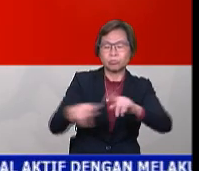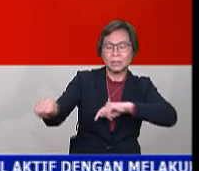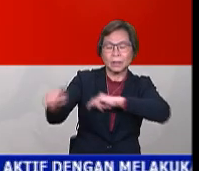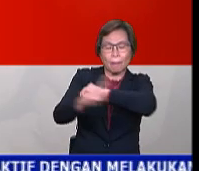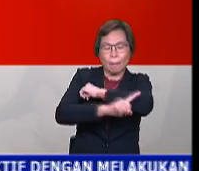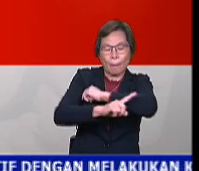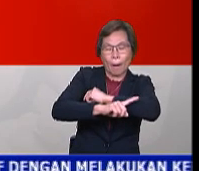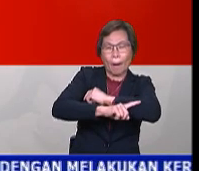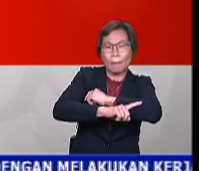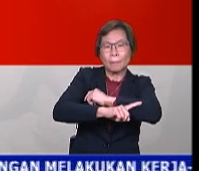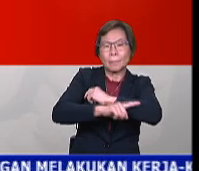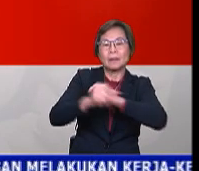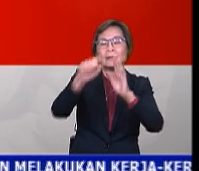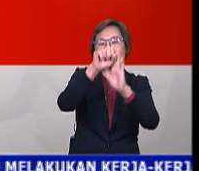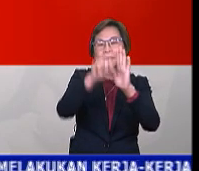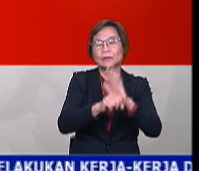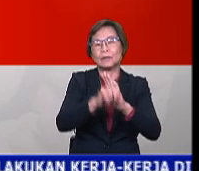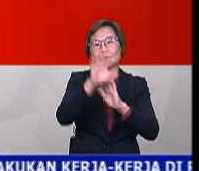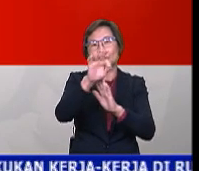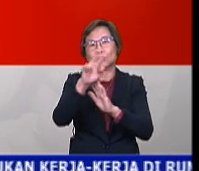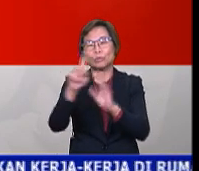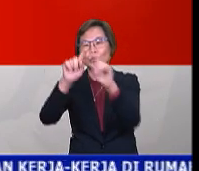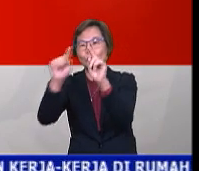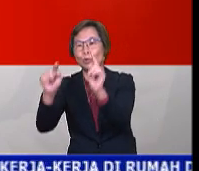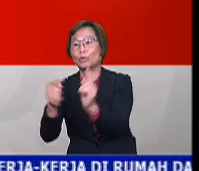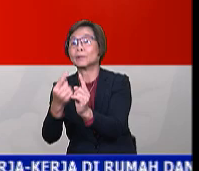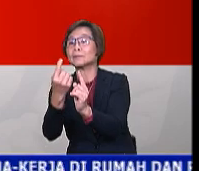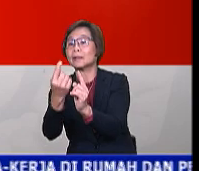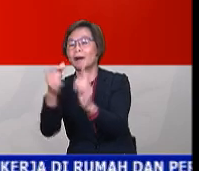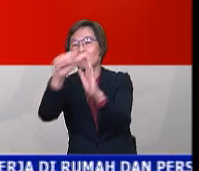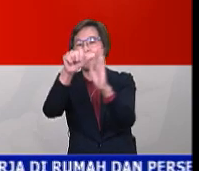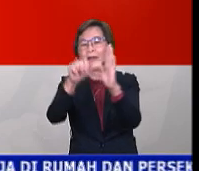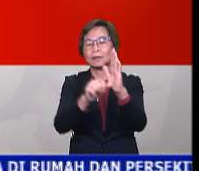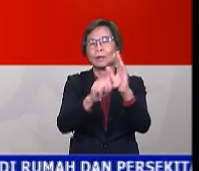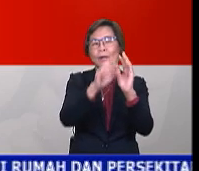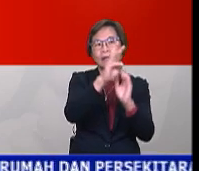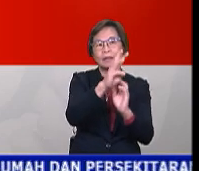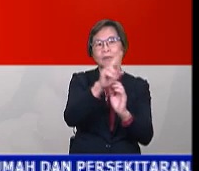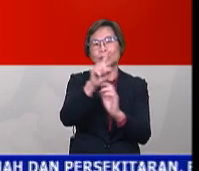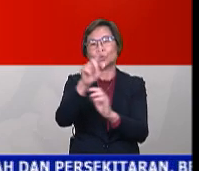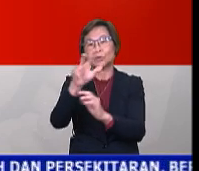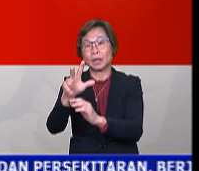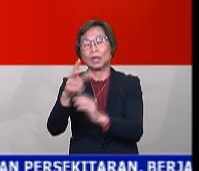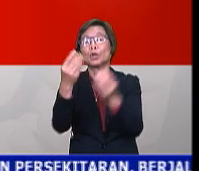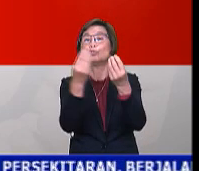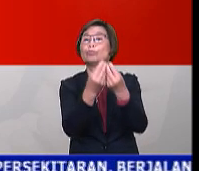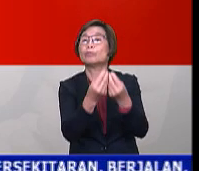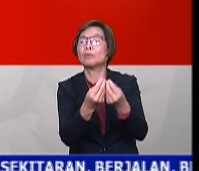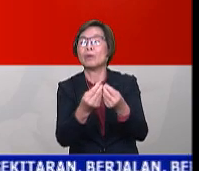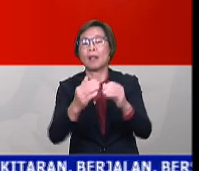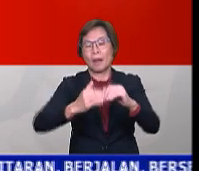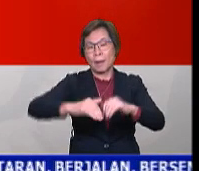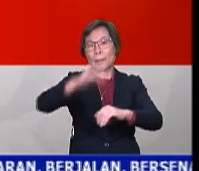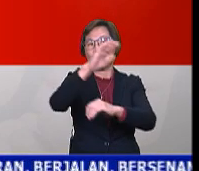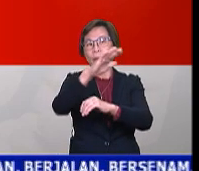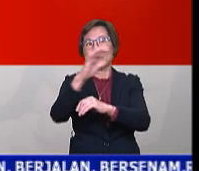kompaun di bawah Seksyen 92-1 Akta 613 berjumlah lebih